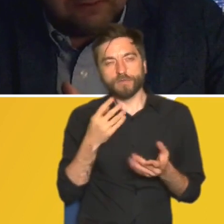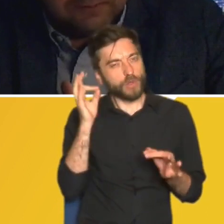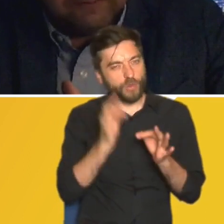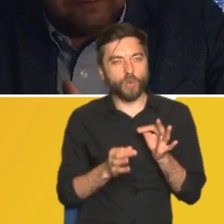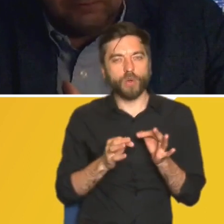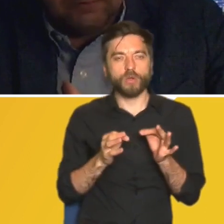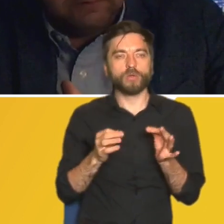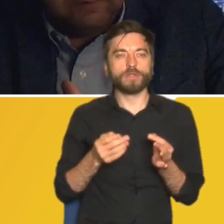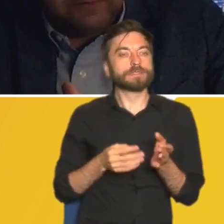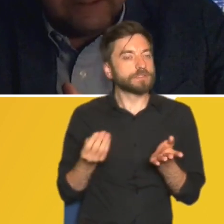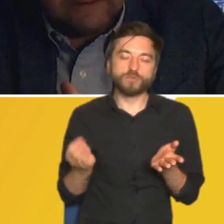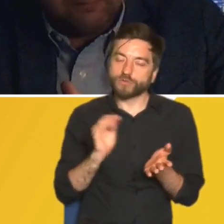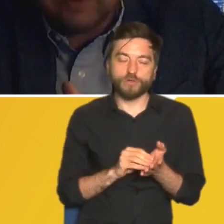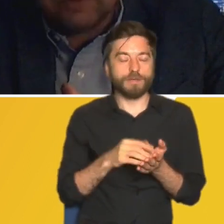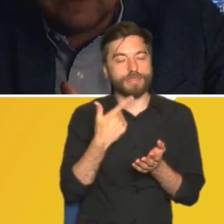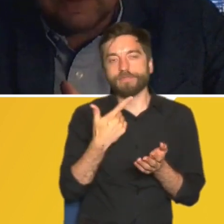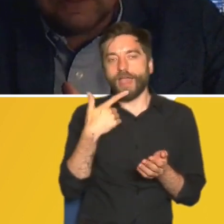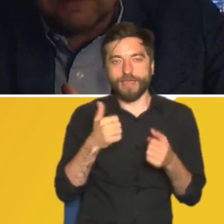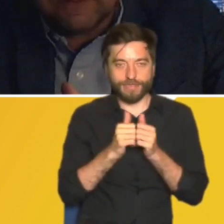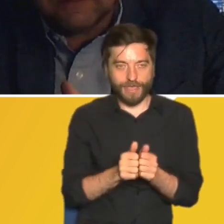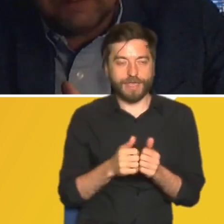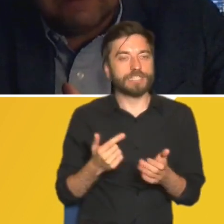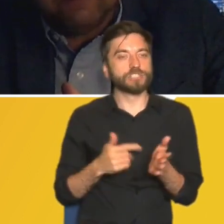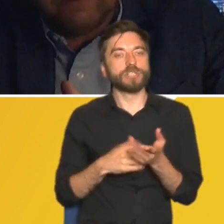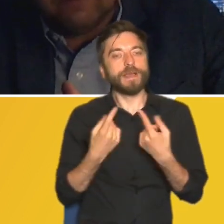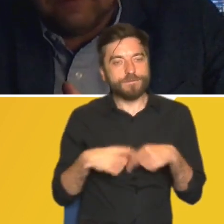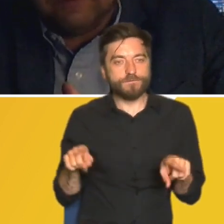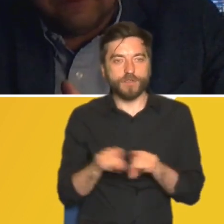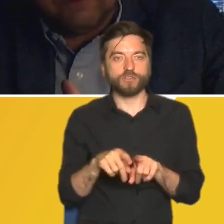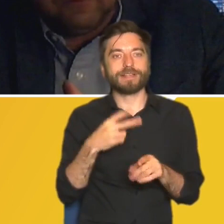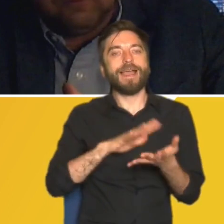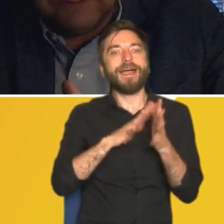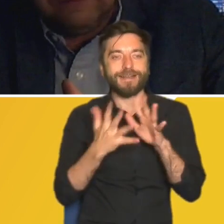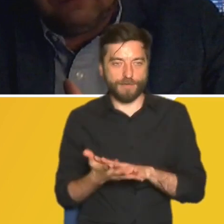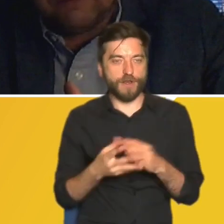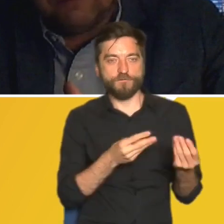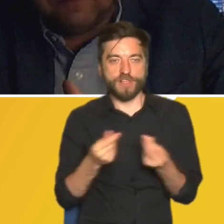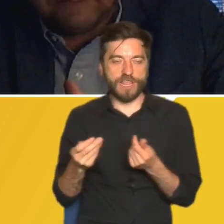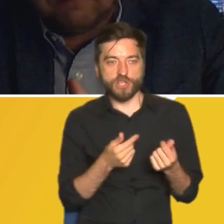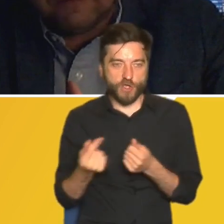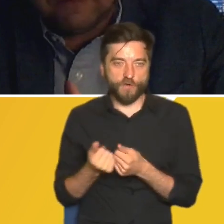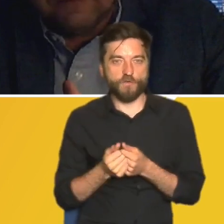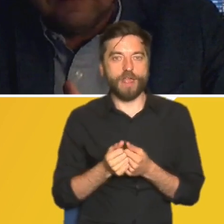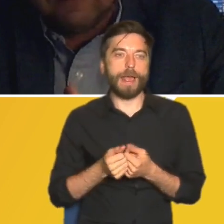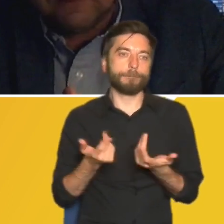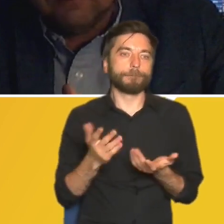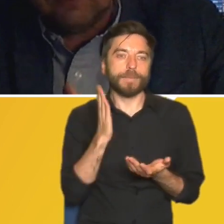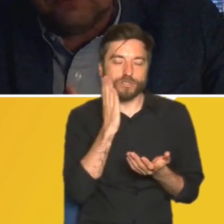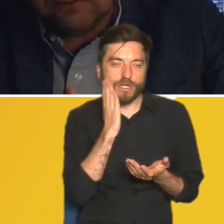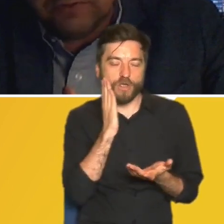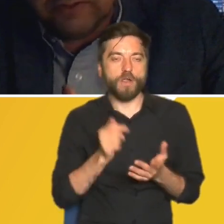dokładnie ale to dopowiem dosłownie w dwóch zdaniach musi zostać zrealizowana tym samym reforma finansów komunalnych która by polegała na